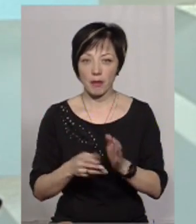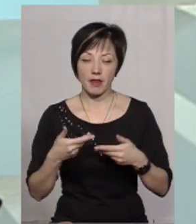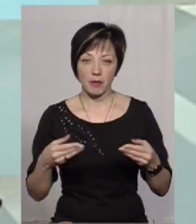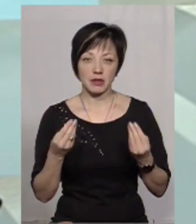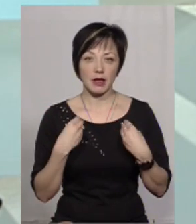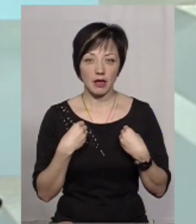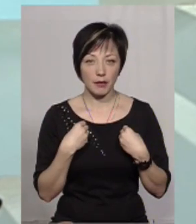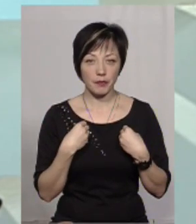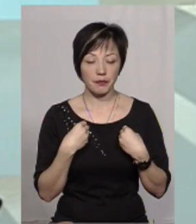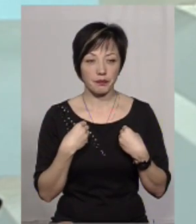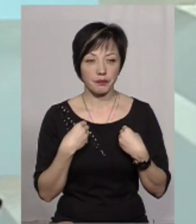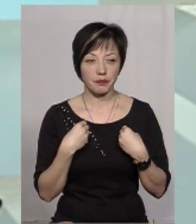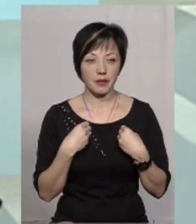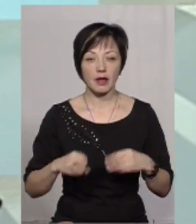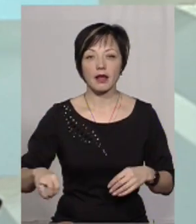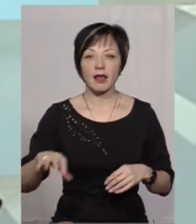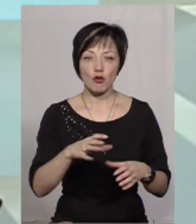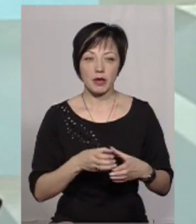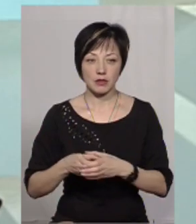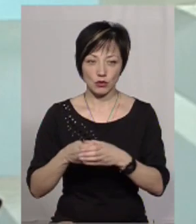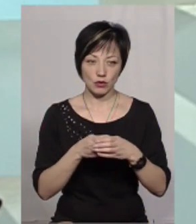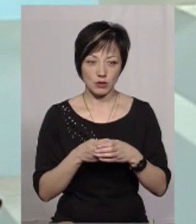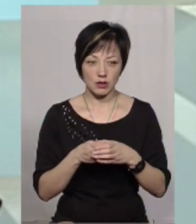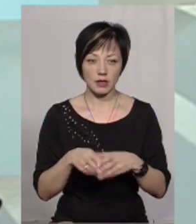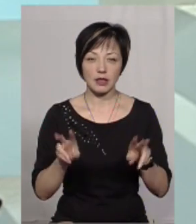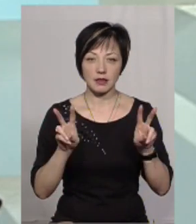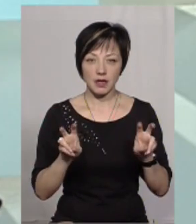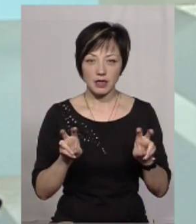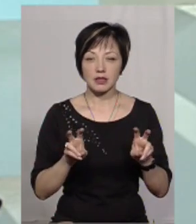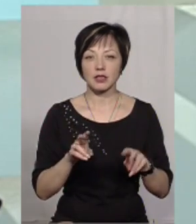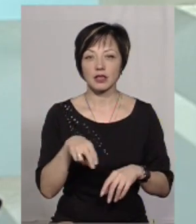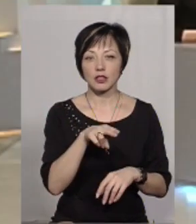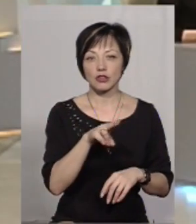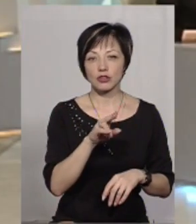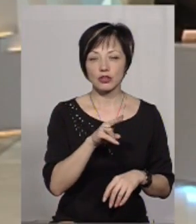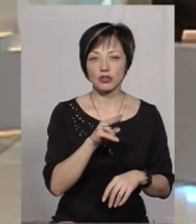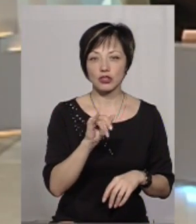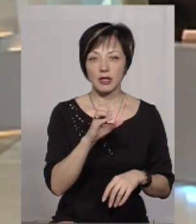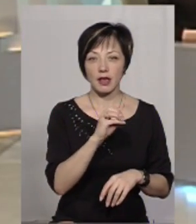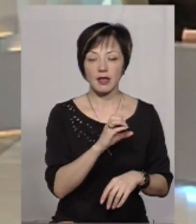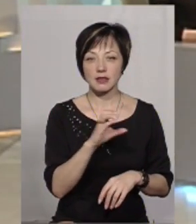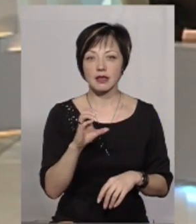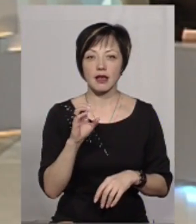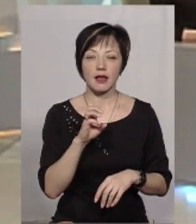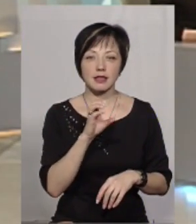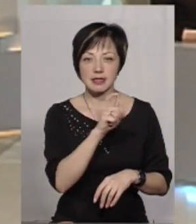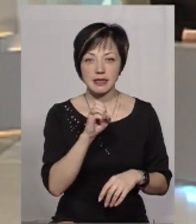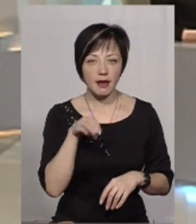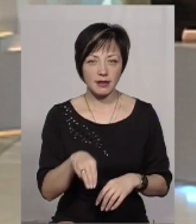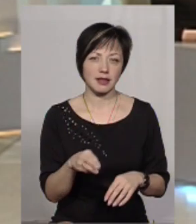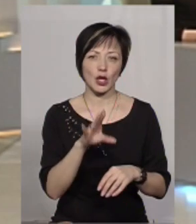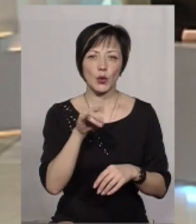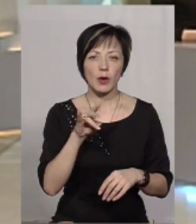нам дає Європейський Союз. Називався EGIZ проєкт, я казала про EU-бізнес, є